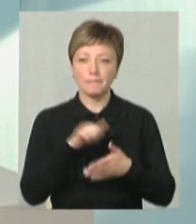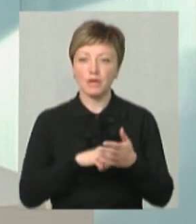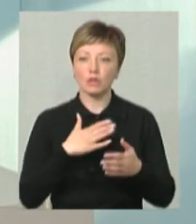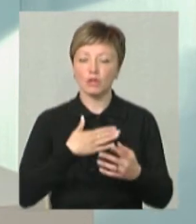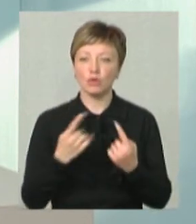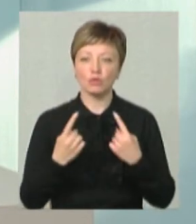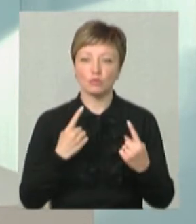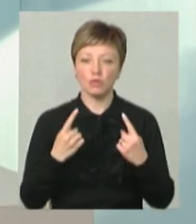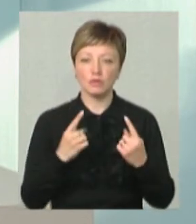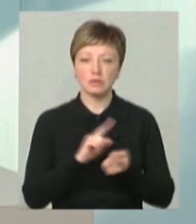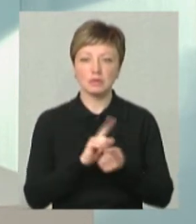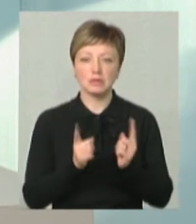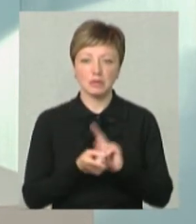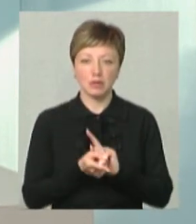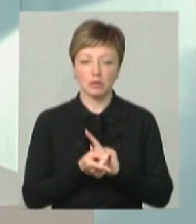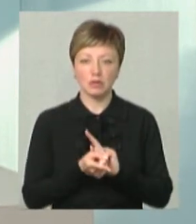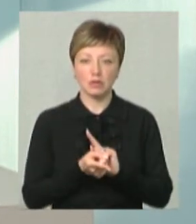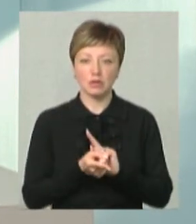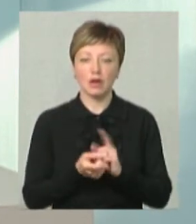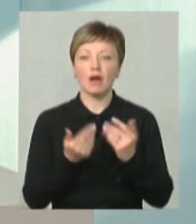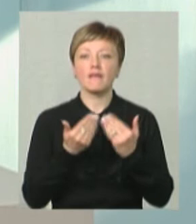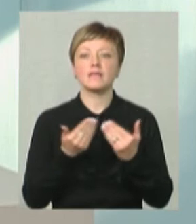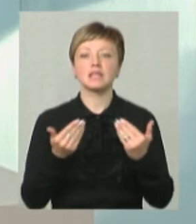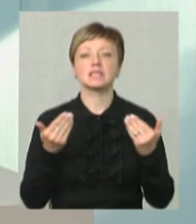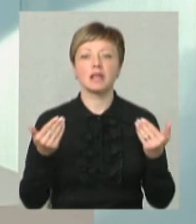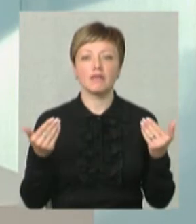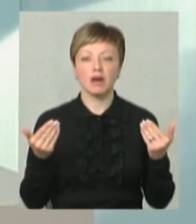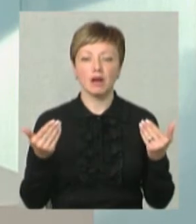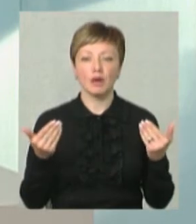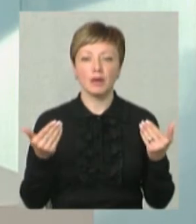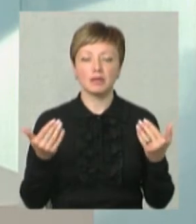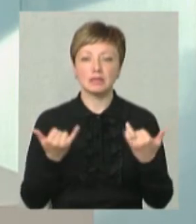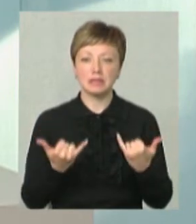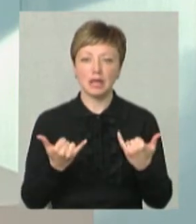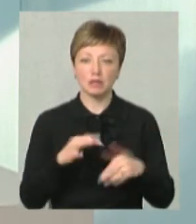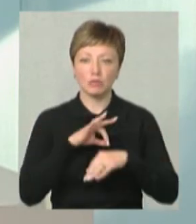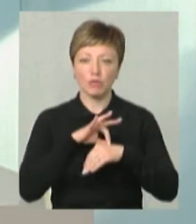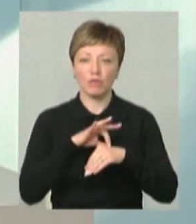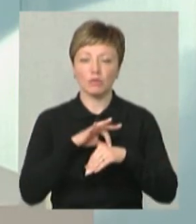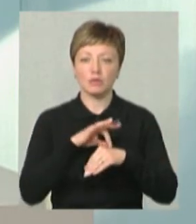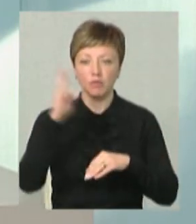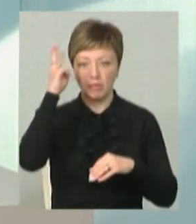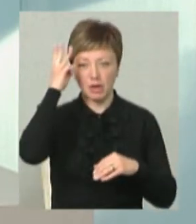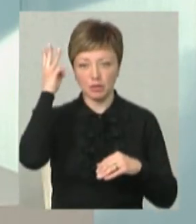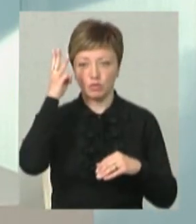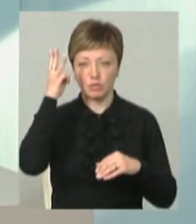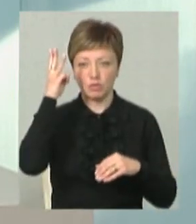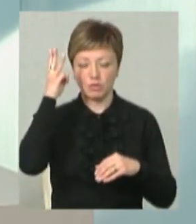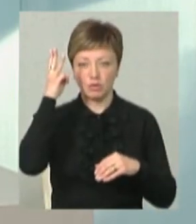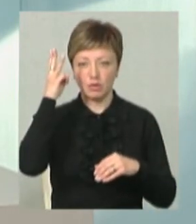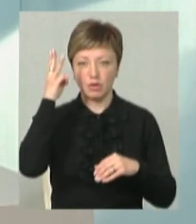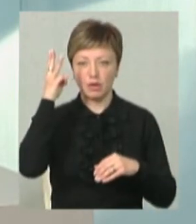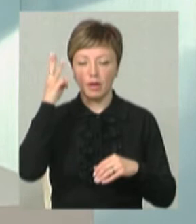розмови стала виставка, яка зараз проходить у Хмельницькому.